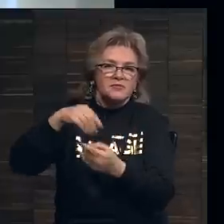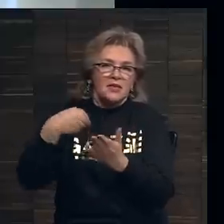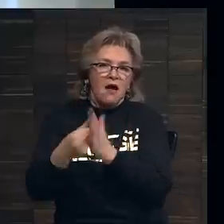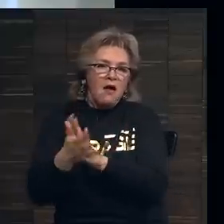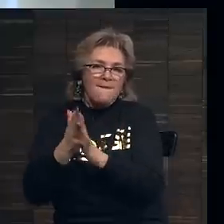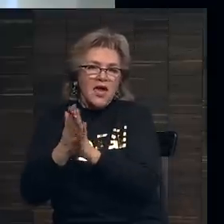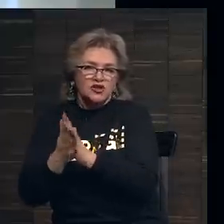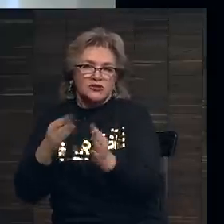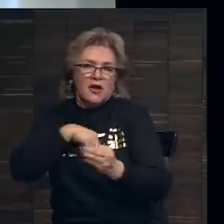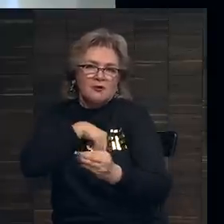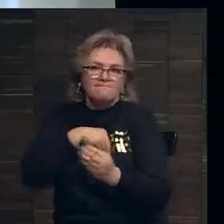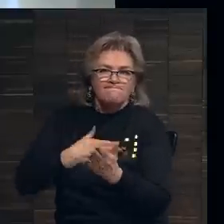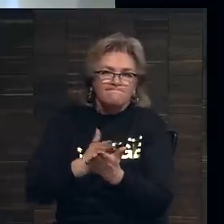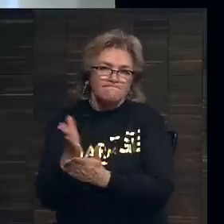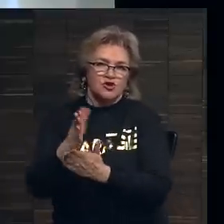коммерческой жилкой,